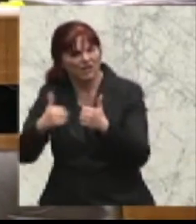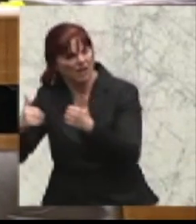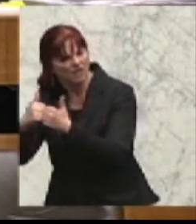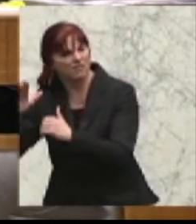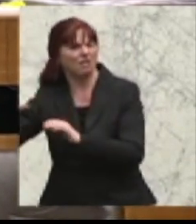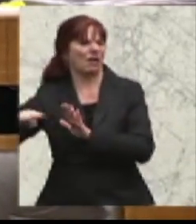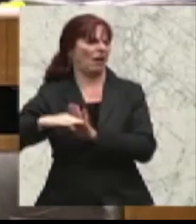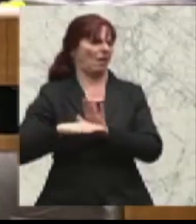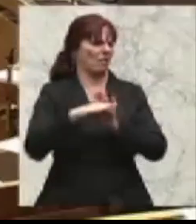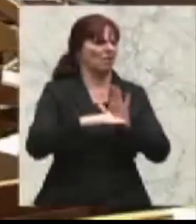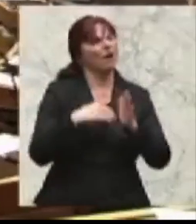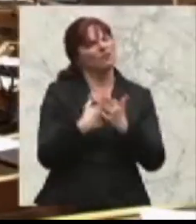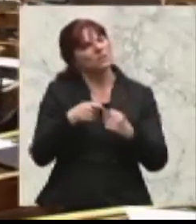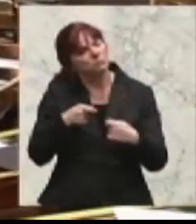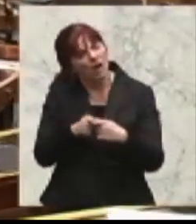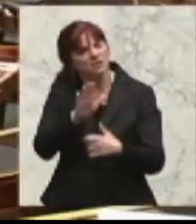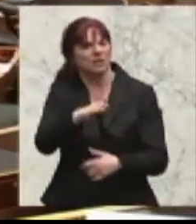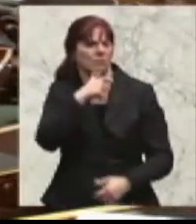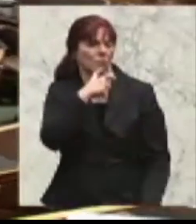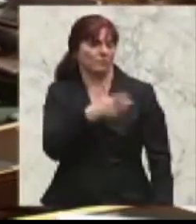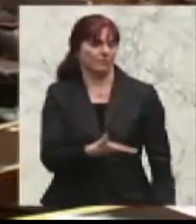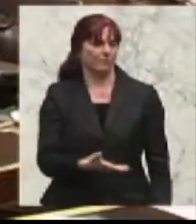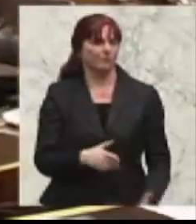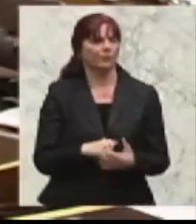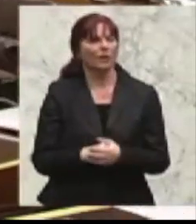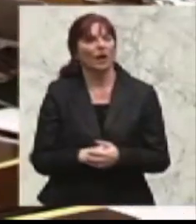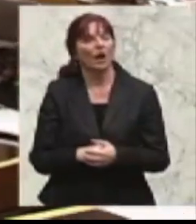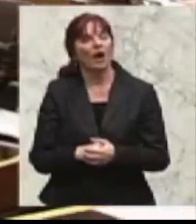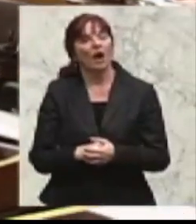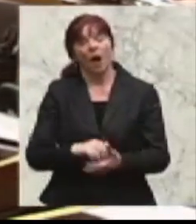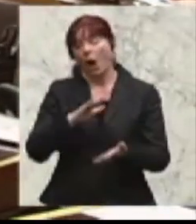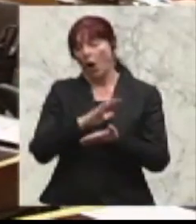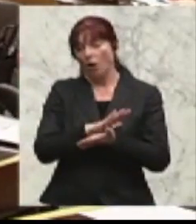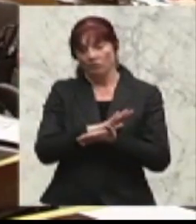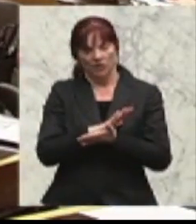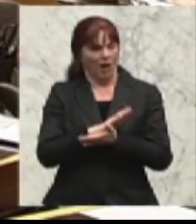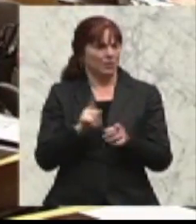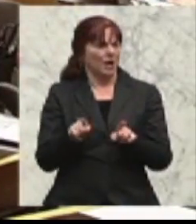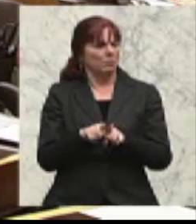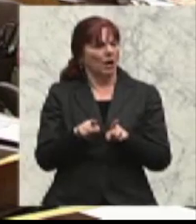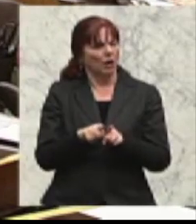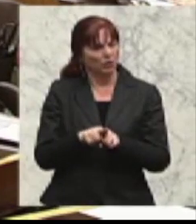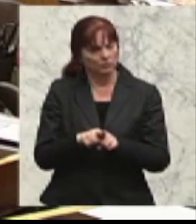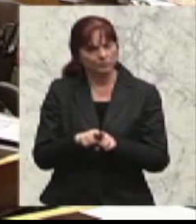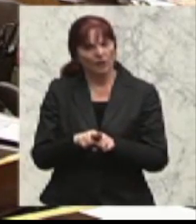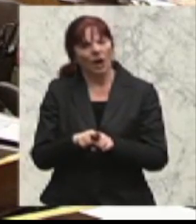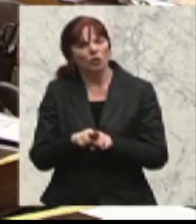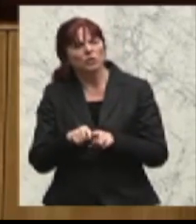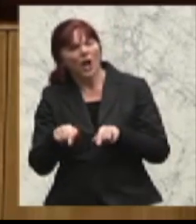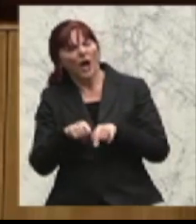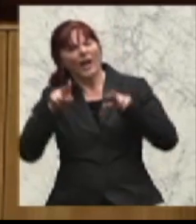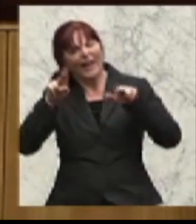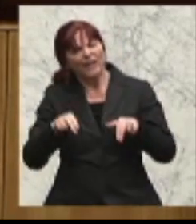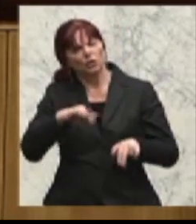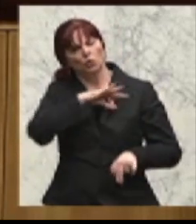Die Aufgaben, aber auch die dienst- und besoldungsrechtlichen Stellungen, wie auch die Rechte und